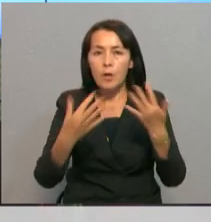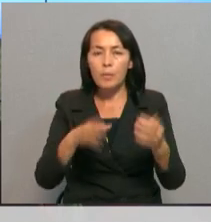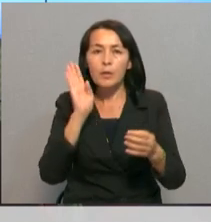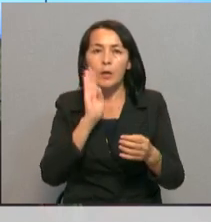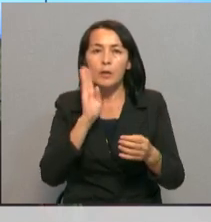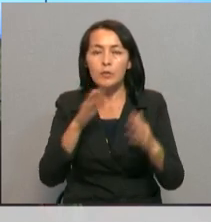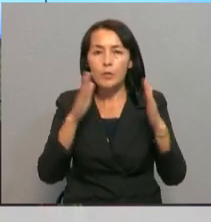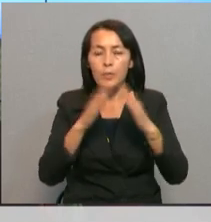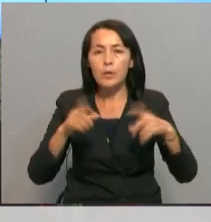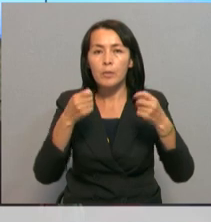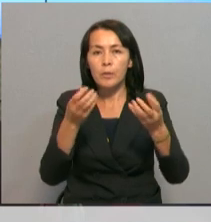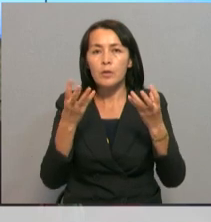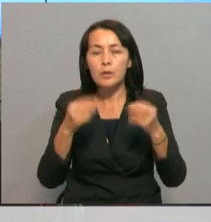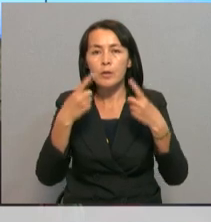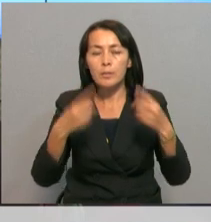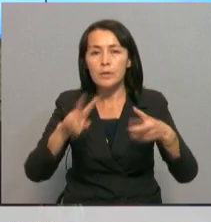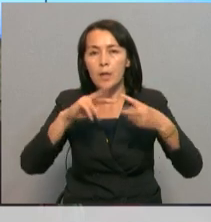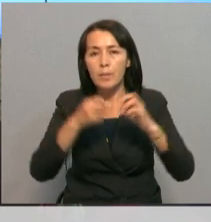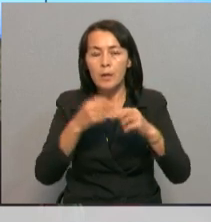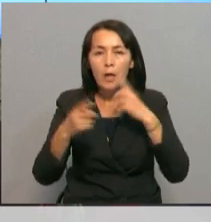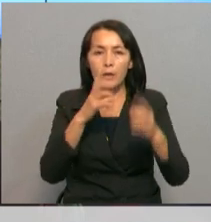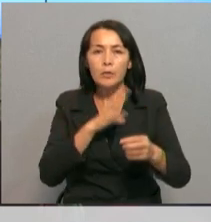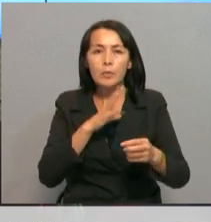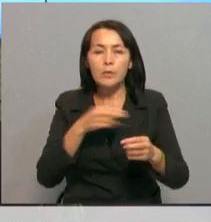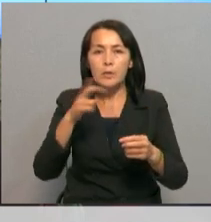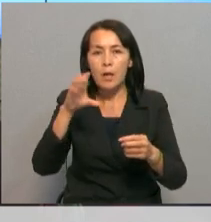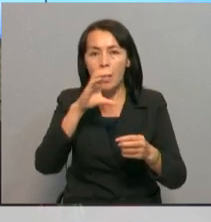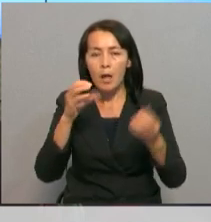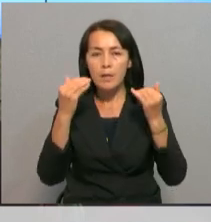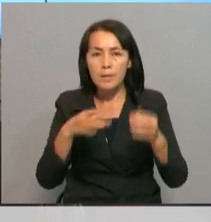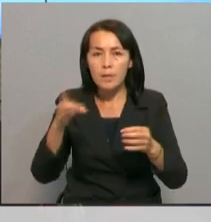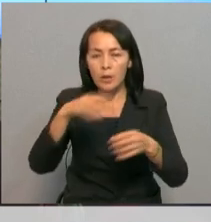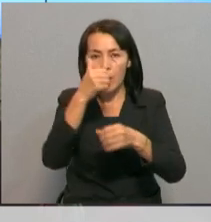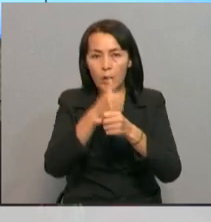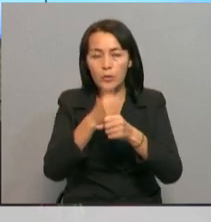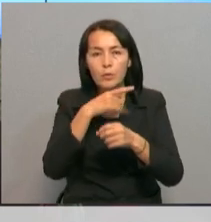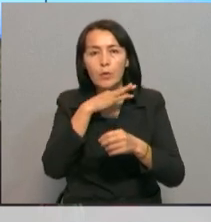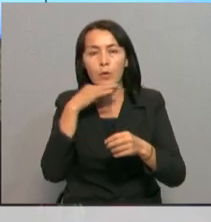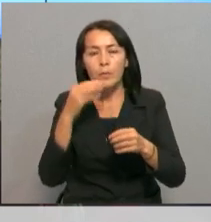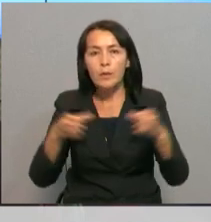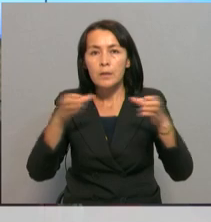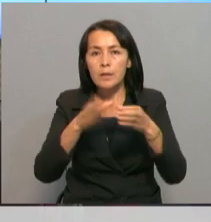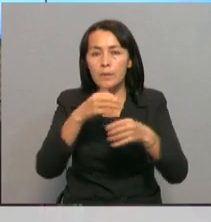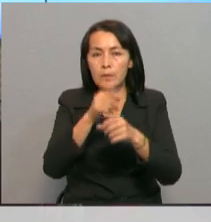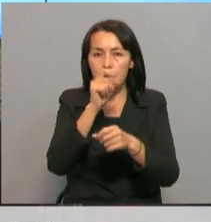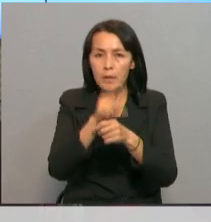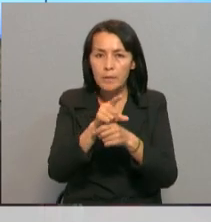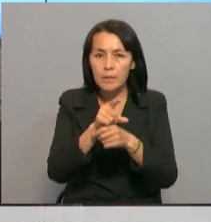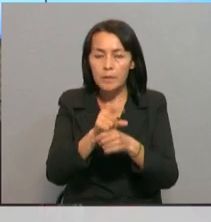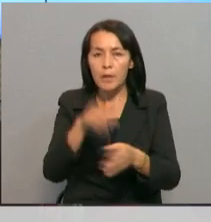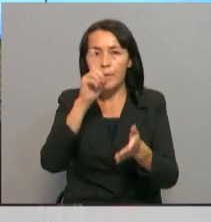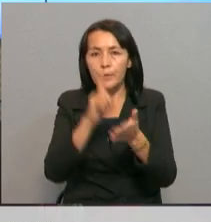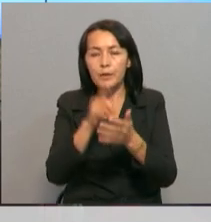ағымсу, баспанамен қамту және өзгеде мәселер ғозғалды. Дарған сатывалды аудан әкімімен бірқатар сала башыларына тапсырма беріп,